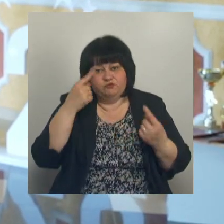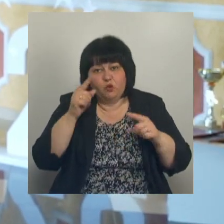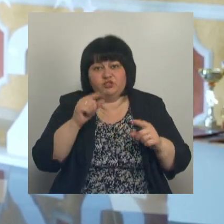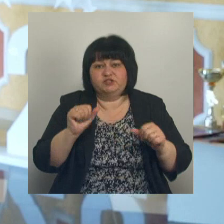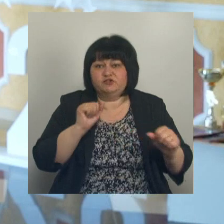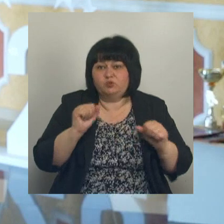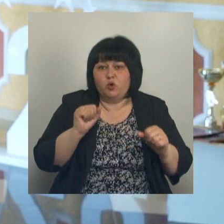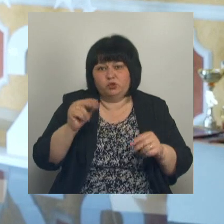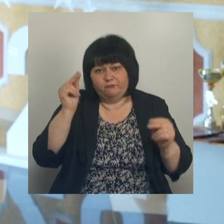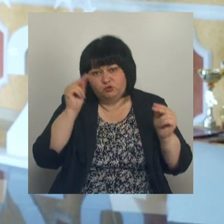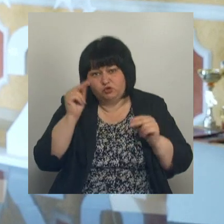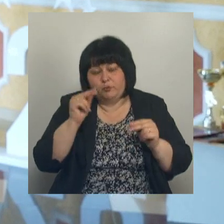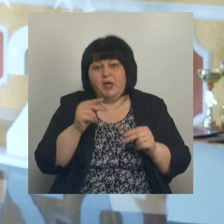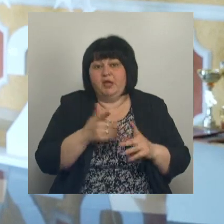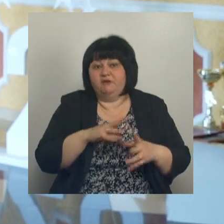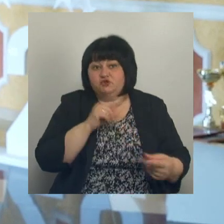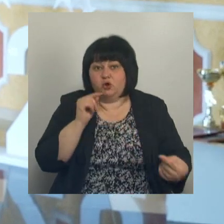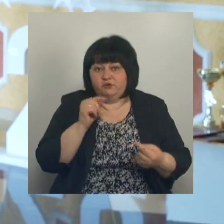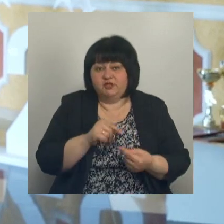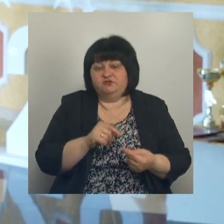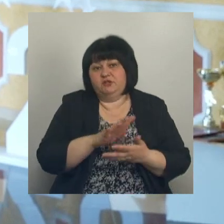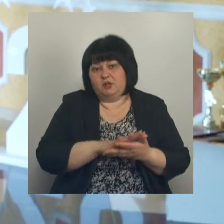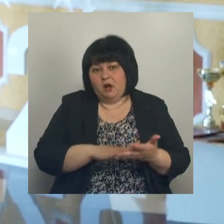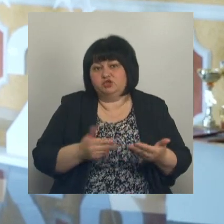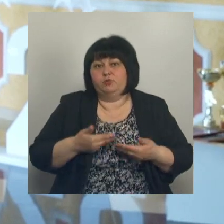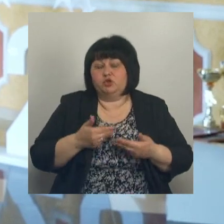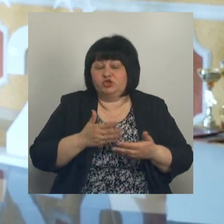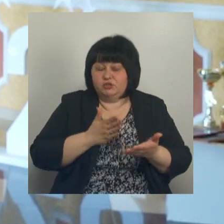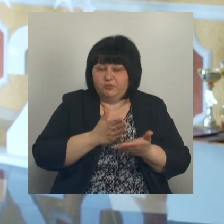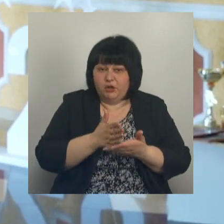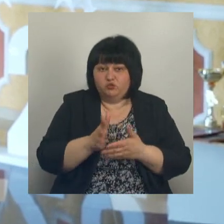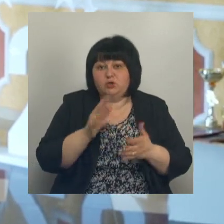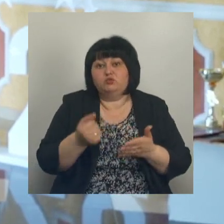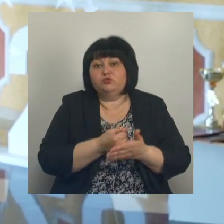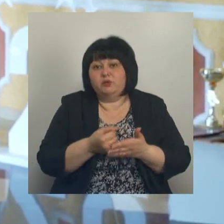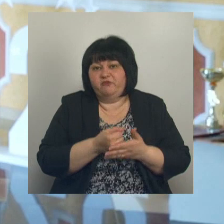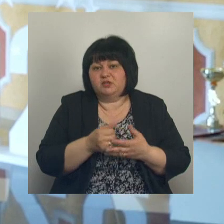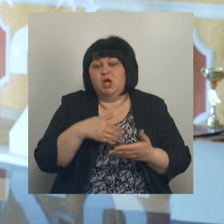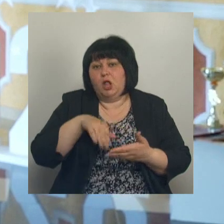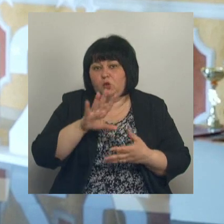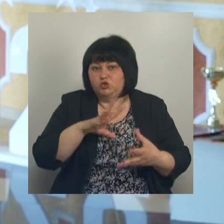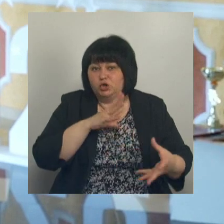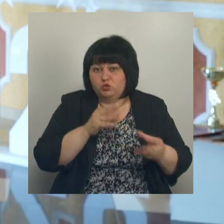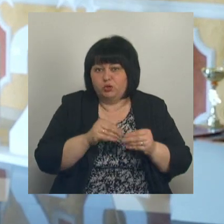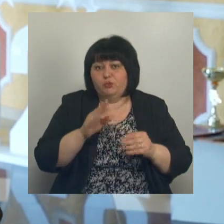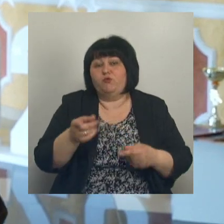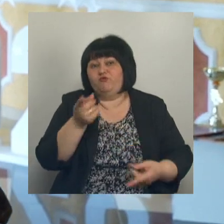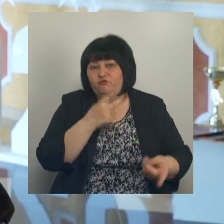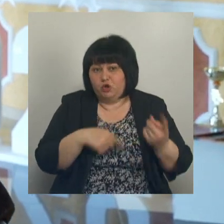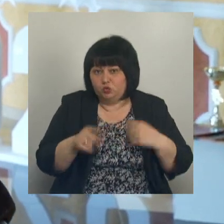в спорте, в учебе. И, соответственно, дальше по жизни они пойдут и будут, я уверен, также добиваться наилучших результатов. Потом вернутся